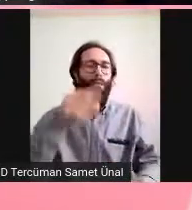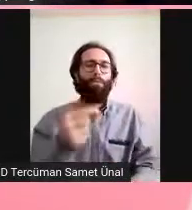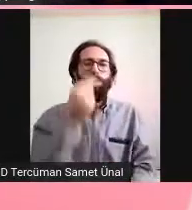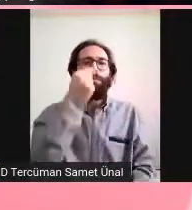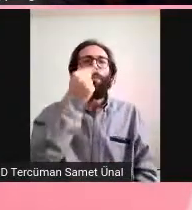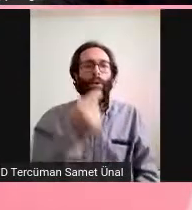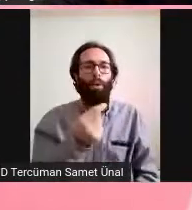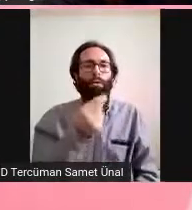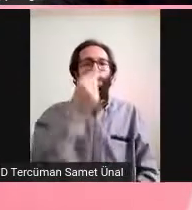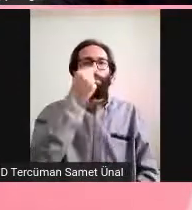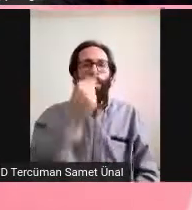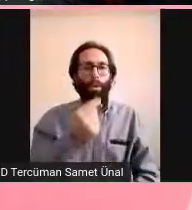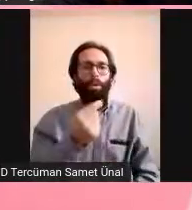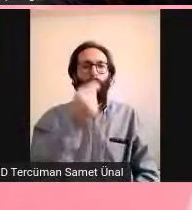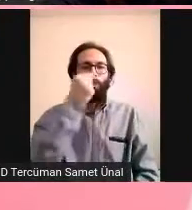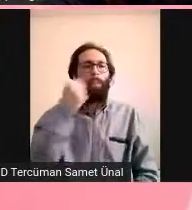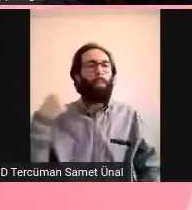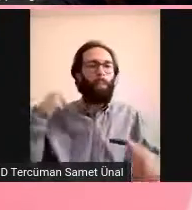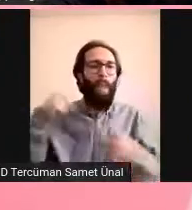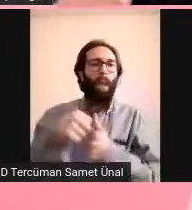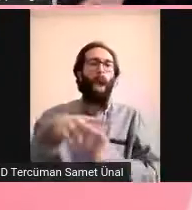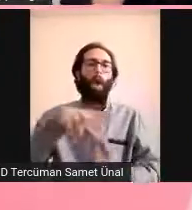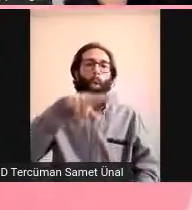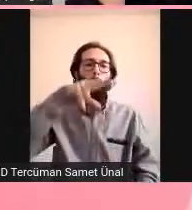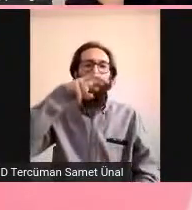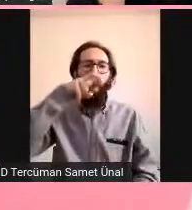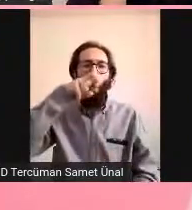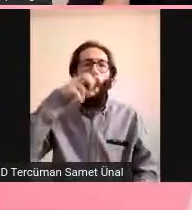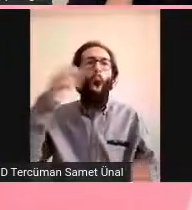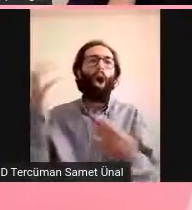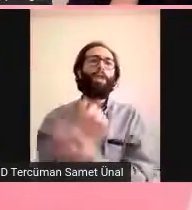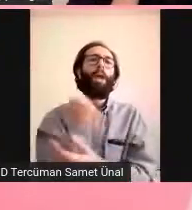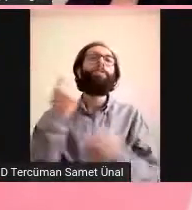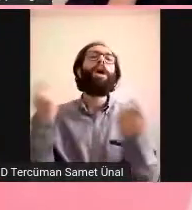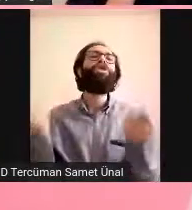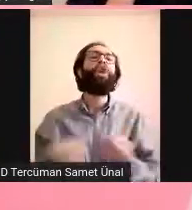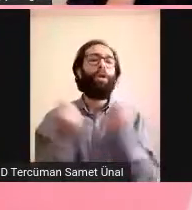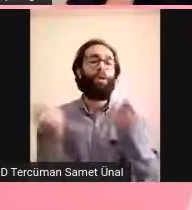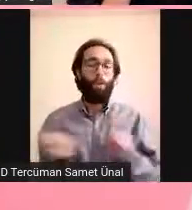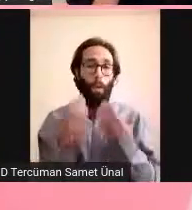Şimdi tavranda yüz kişi de bir şey yapılmış çalışma.